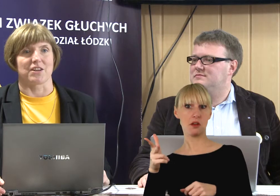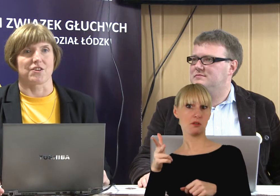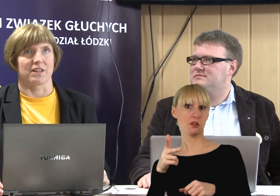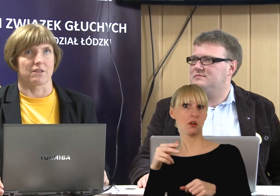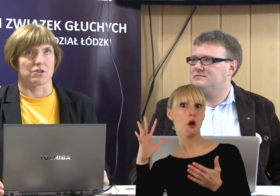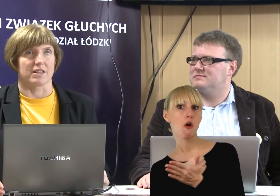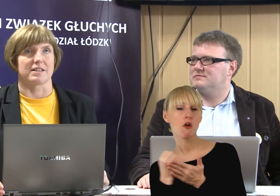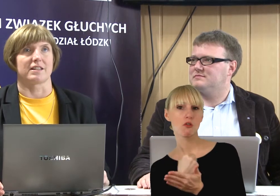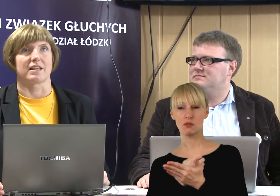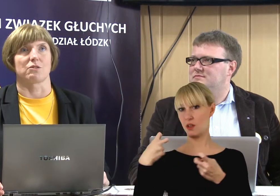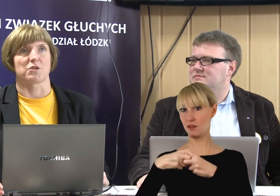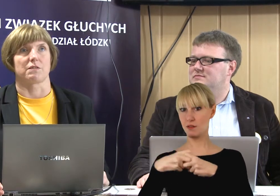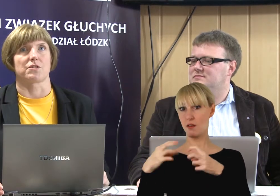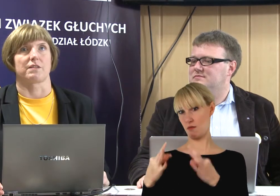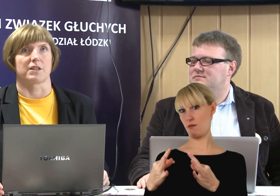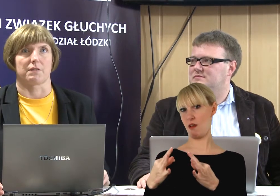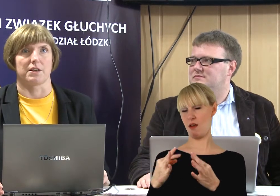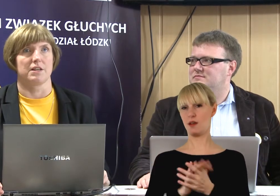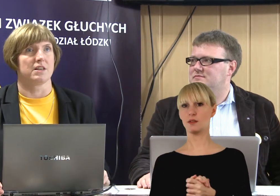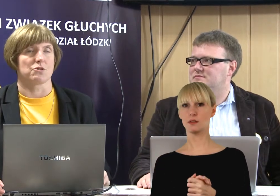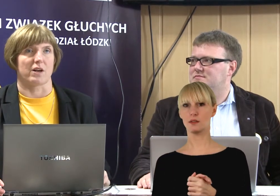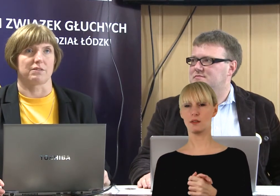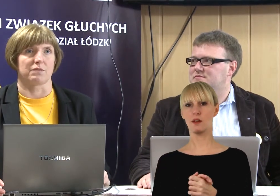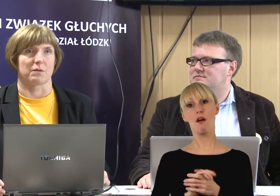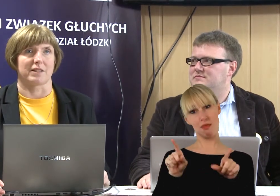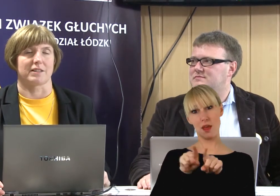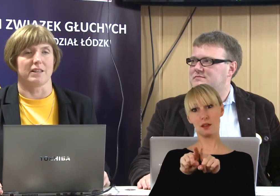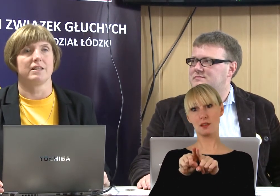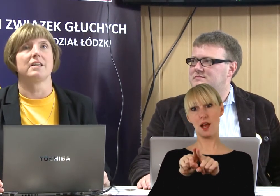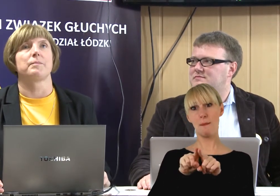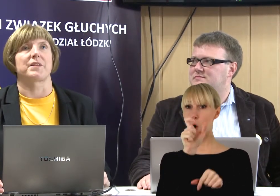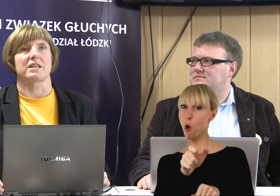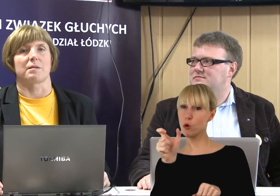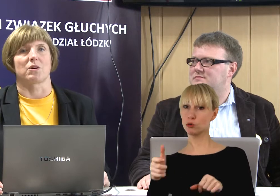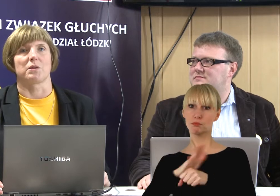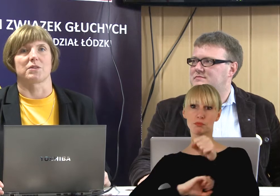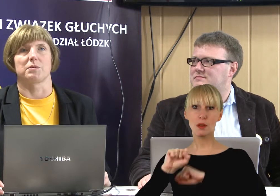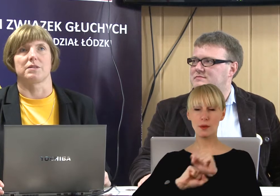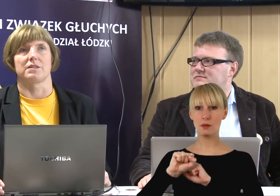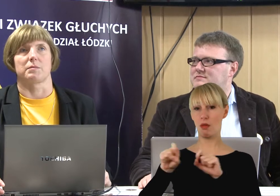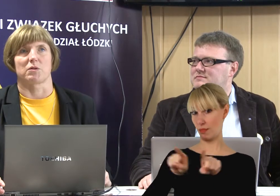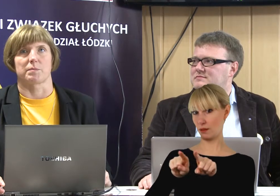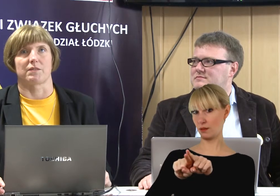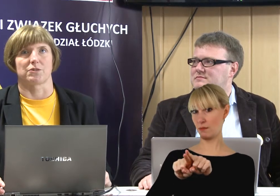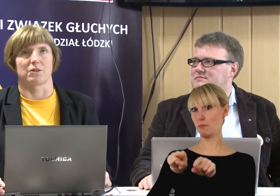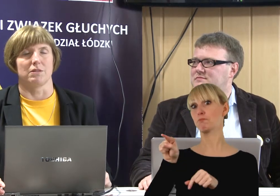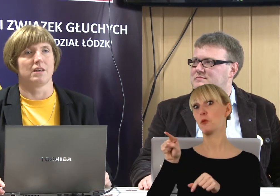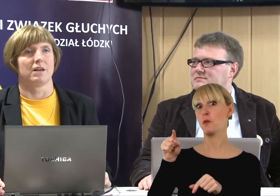dostępnością. Chyba każdy z nas korzysta z internetu, przede wszystkim w tej chwili szukając informacji. Tak samo robią osoby z